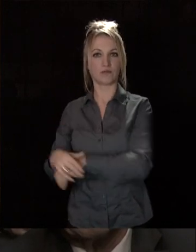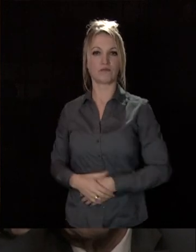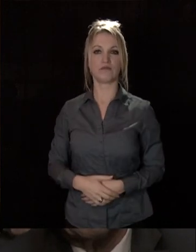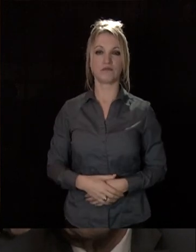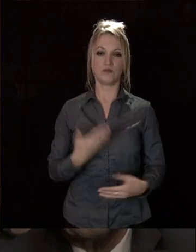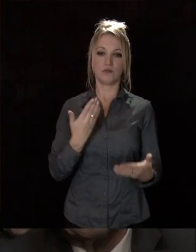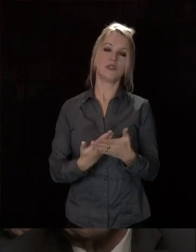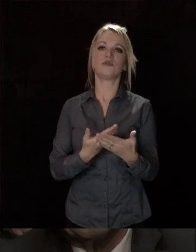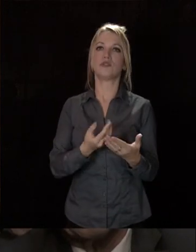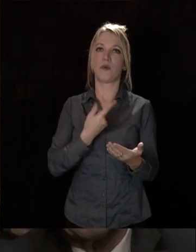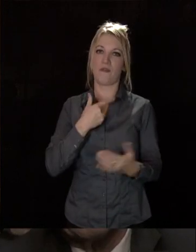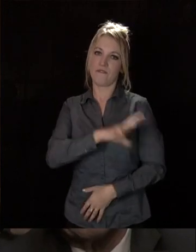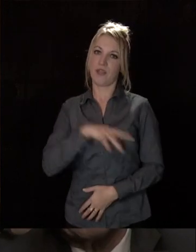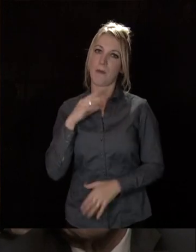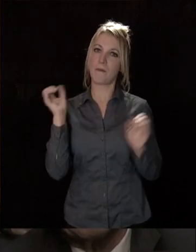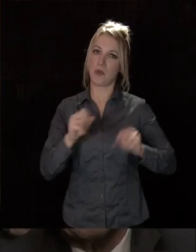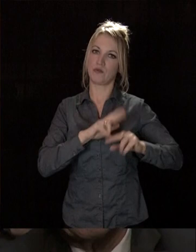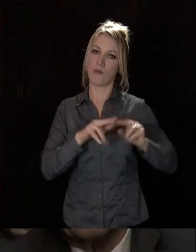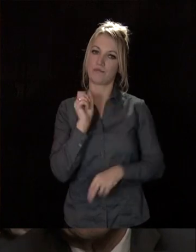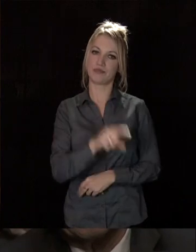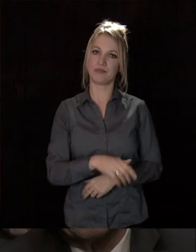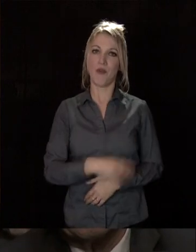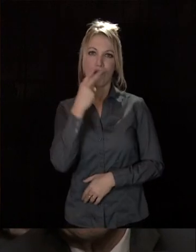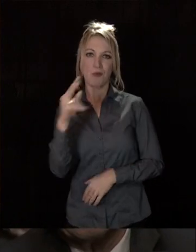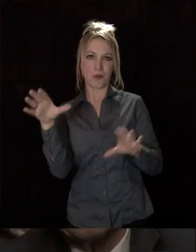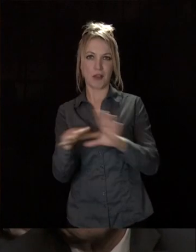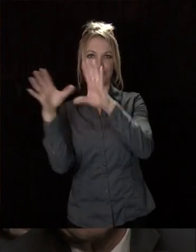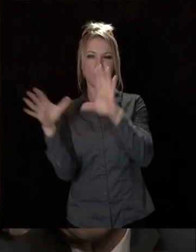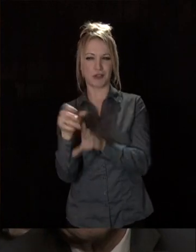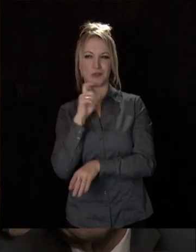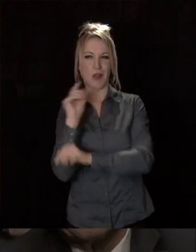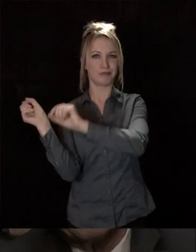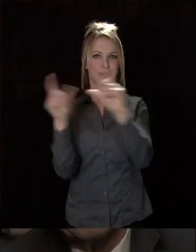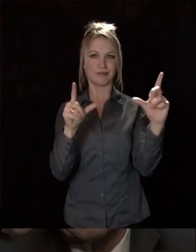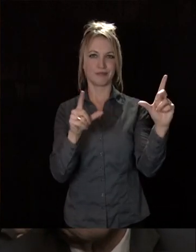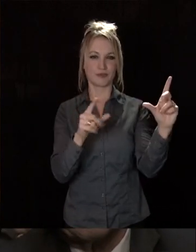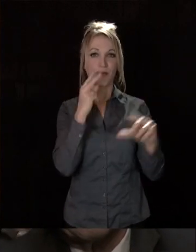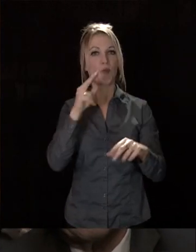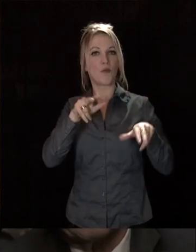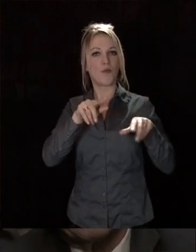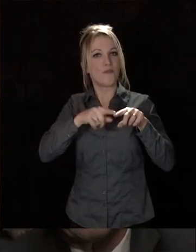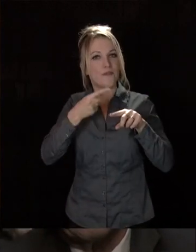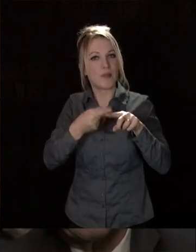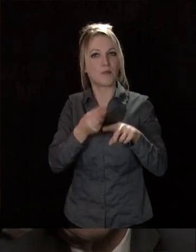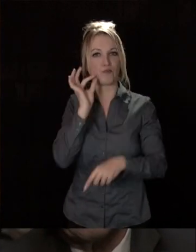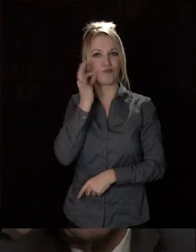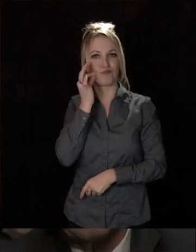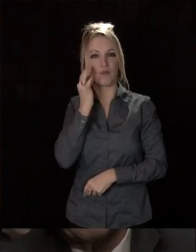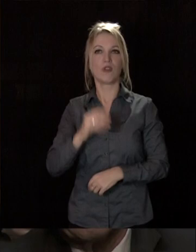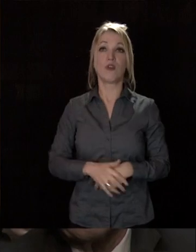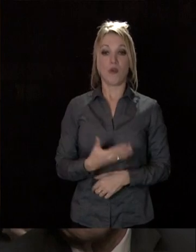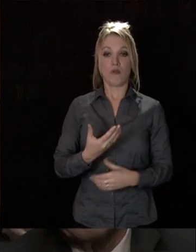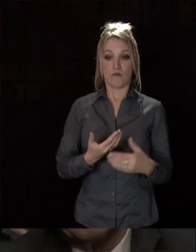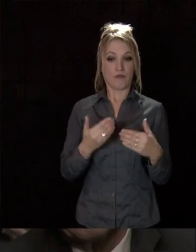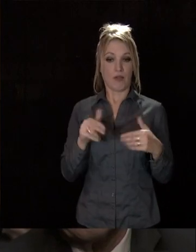doute l'un des chantiers dont on peut être le plus fier. Vous en avez vu quelques images dans le petit film précédent. Son ouverture,